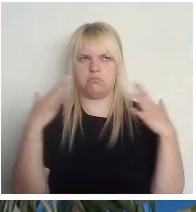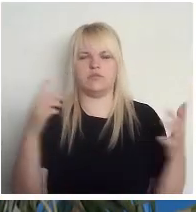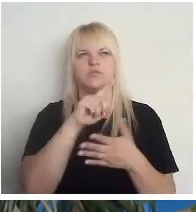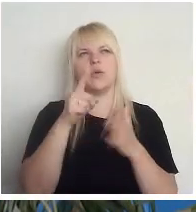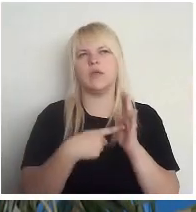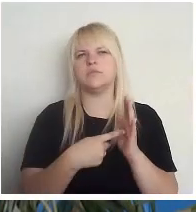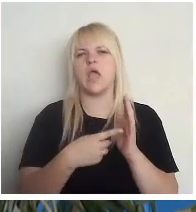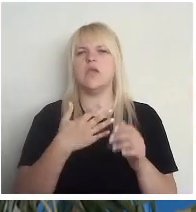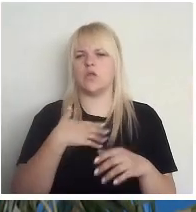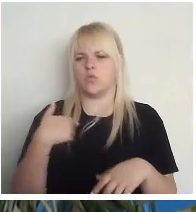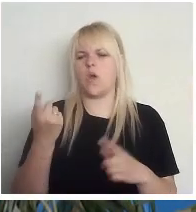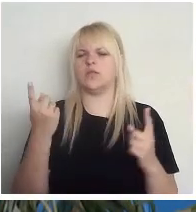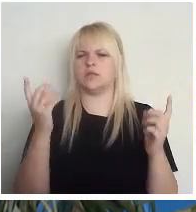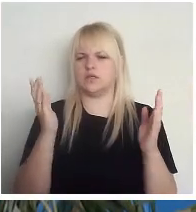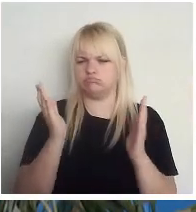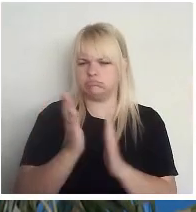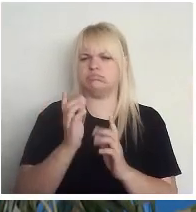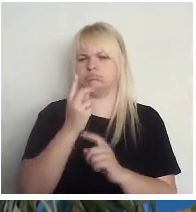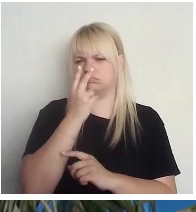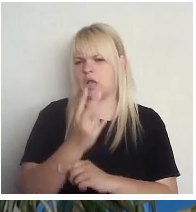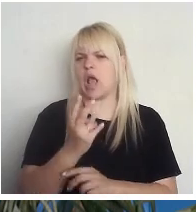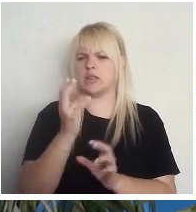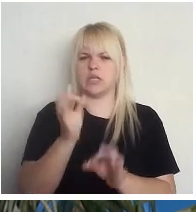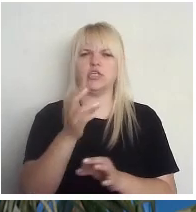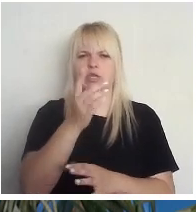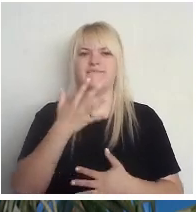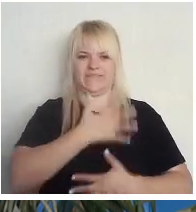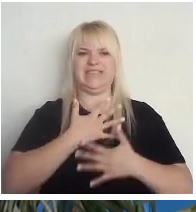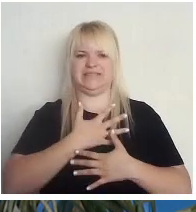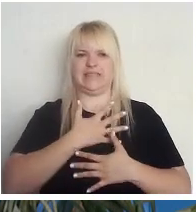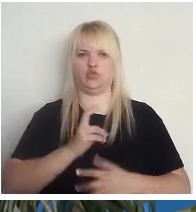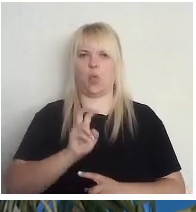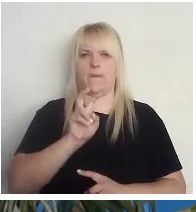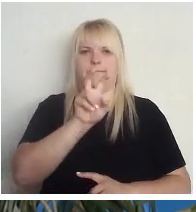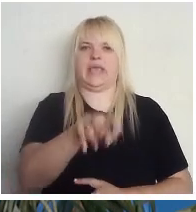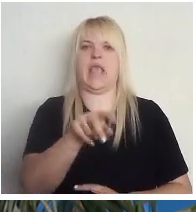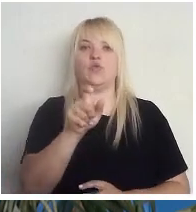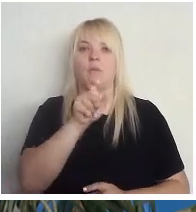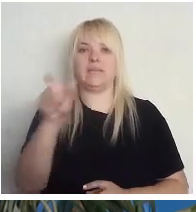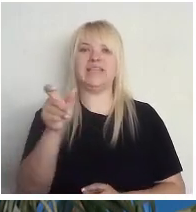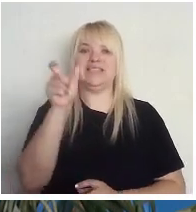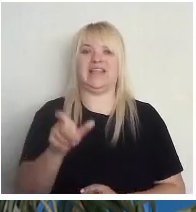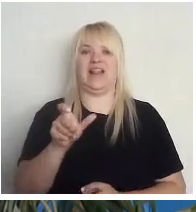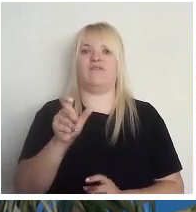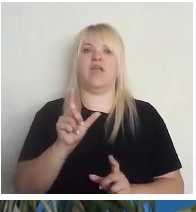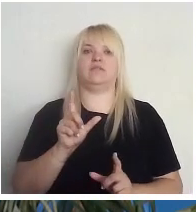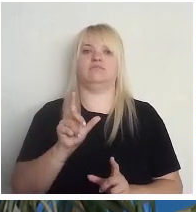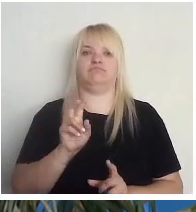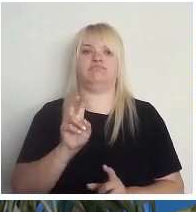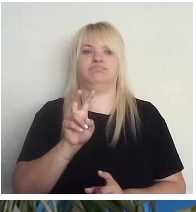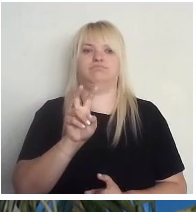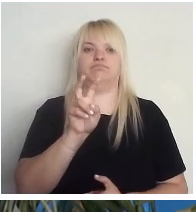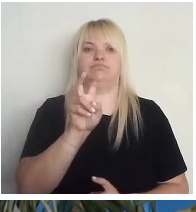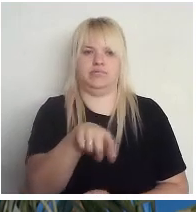ļoti šauri skatāmies tiešām uz to fizisko pieejamību un to brīdi, kad tas cilvēks dodas, atdoto savu